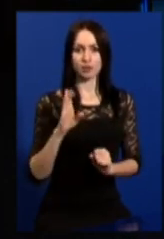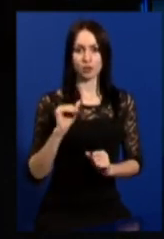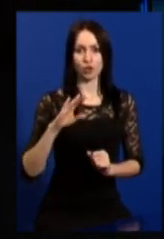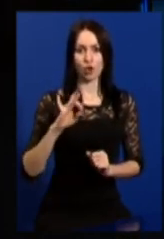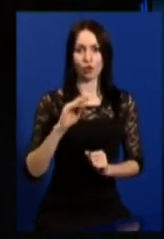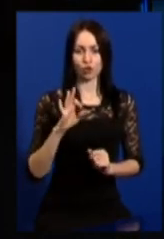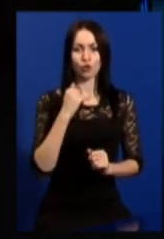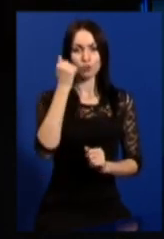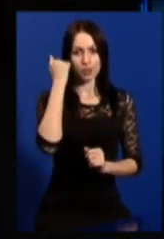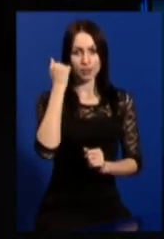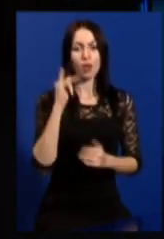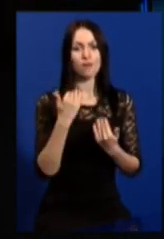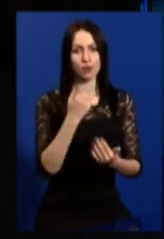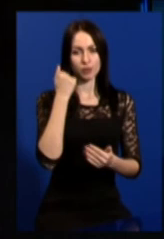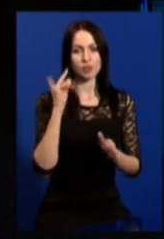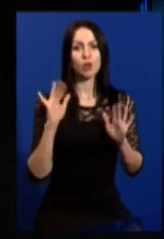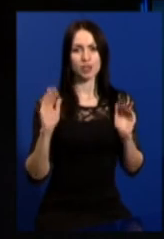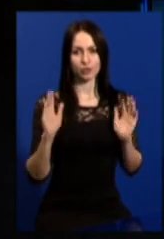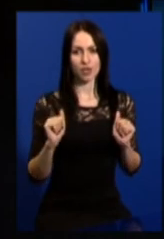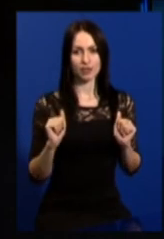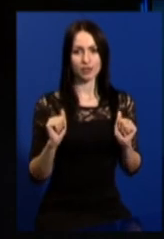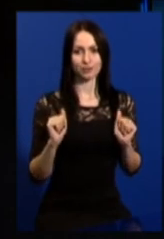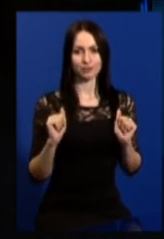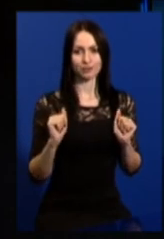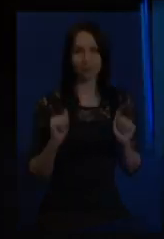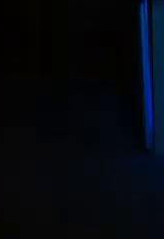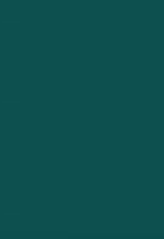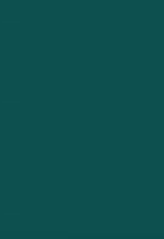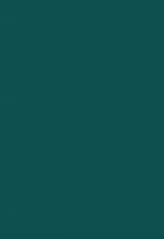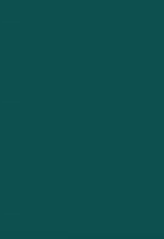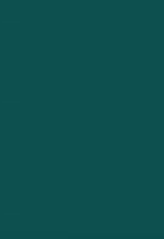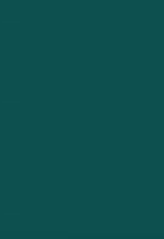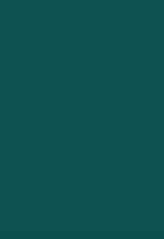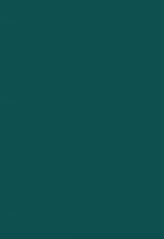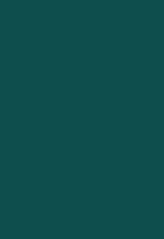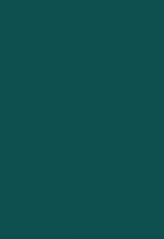Староженком. Дякую. І вам дякую. До побачення. До побачення. Дякую.